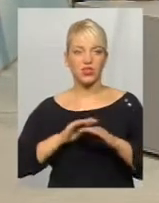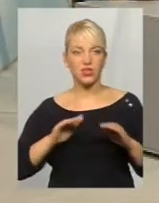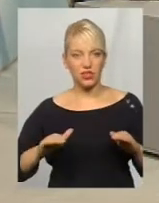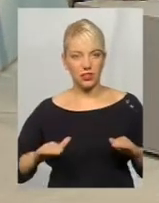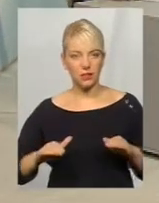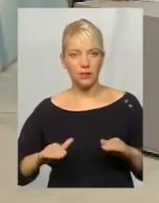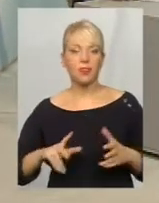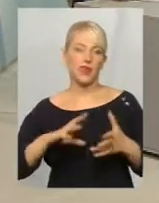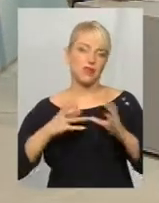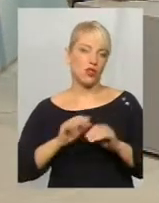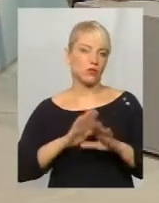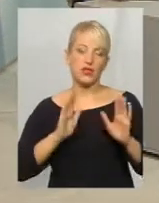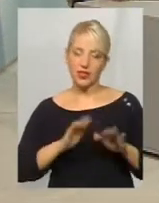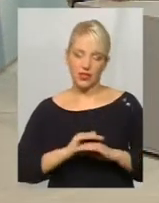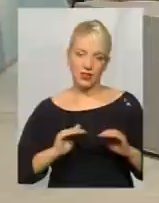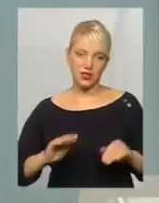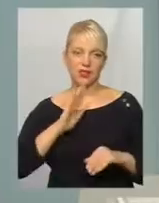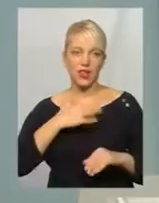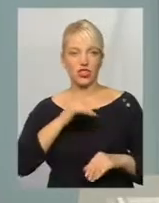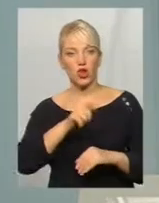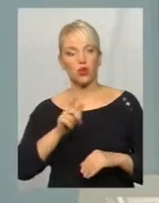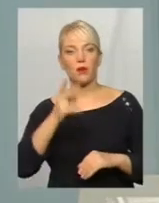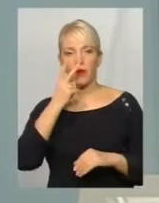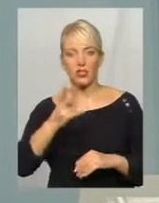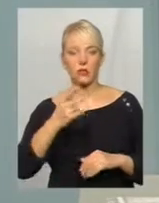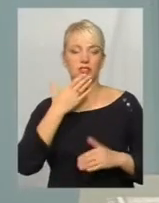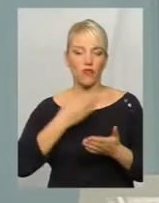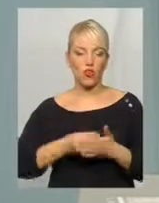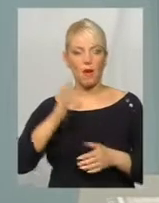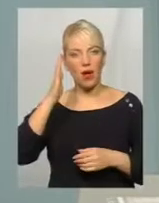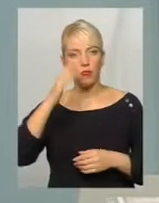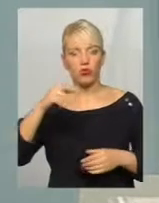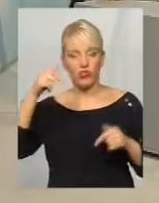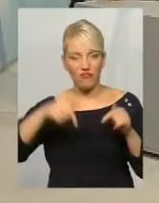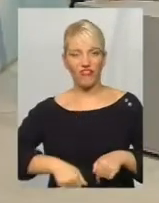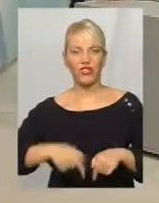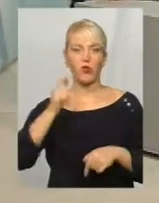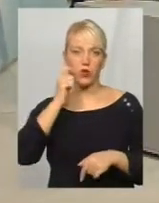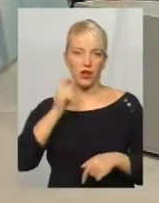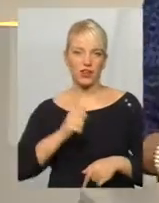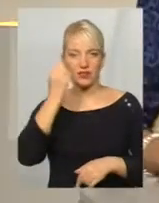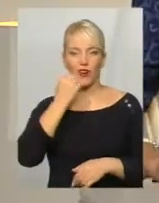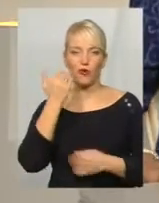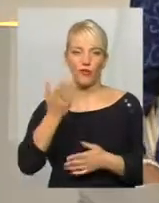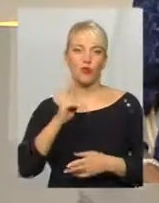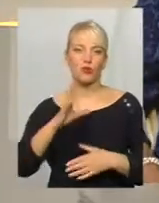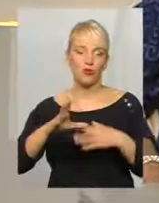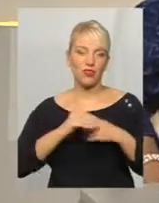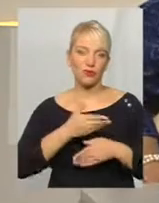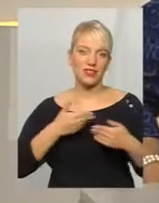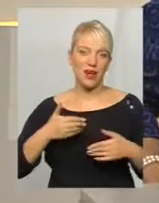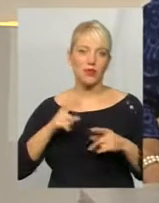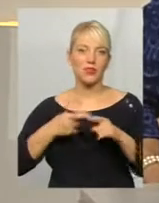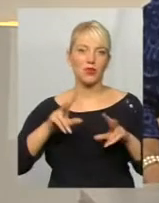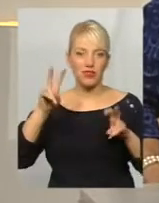і загалом не тільки діти, наші люди бачитимуть своє майбутнє саме в Україні, в українській освіті. Дякую вам, дякую всім, хто був з нами. Це була